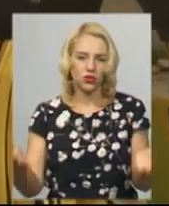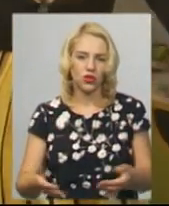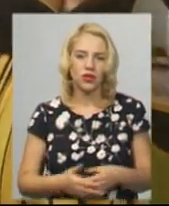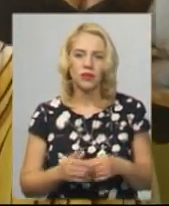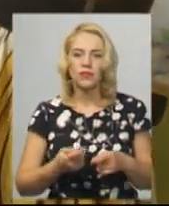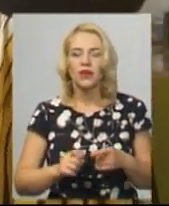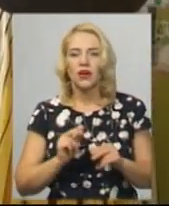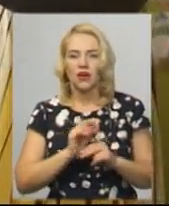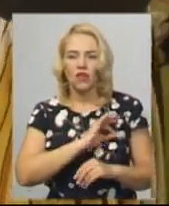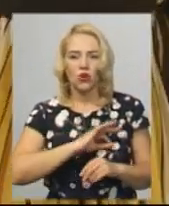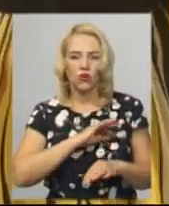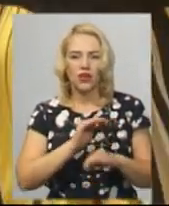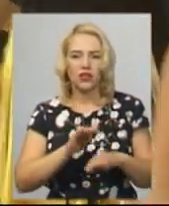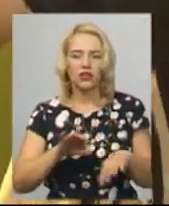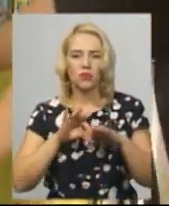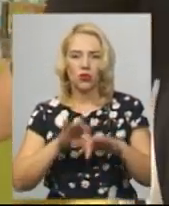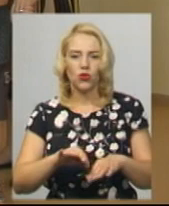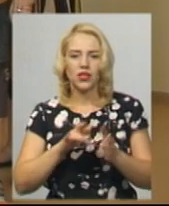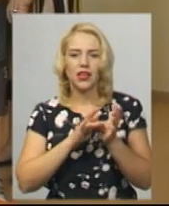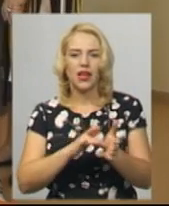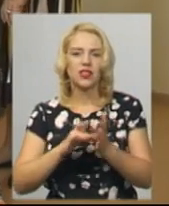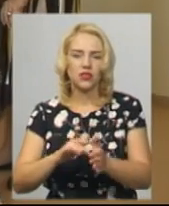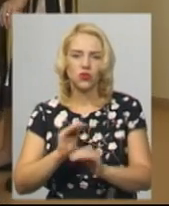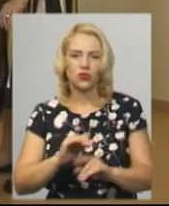Вихователі дітям проводили екскурсію садочком.